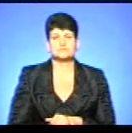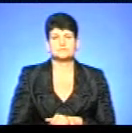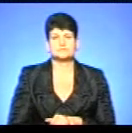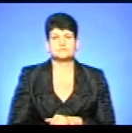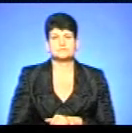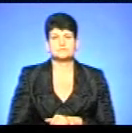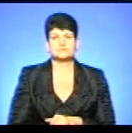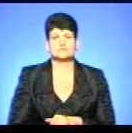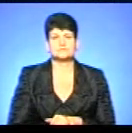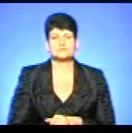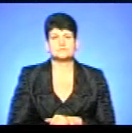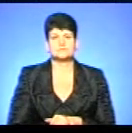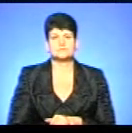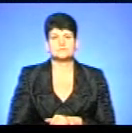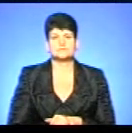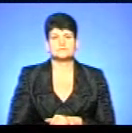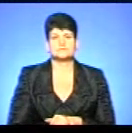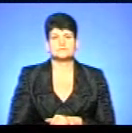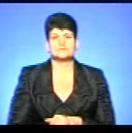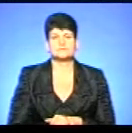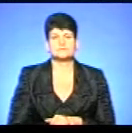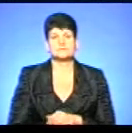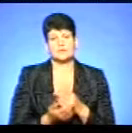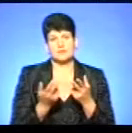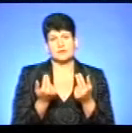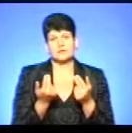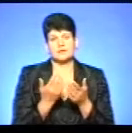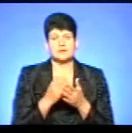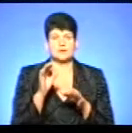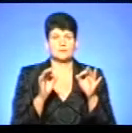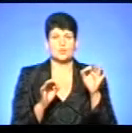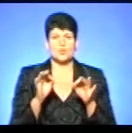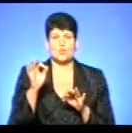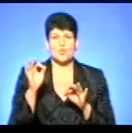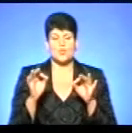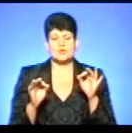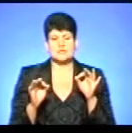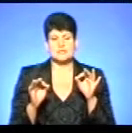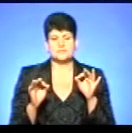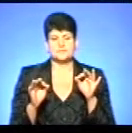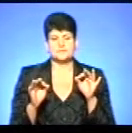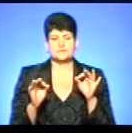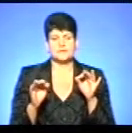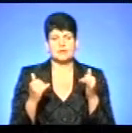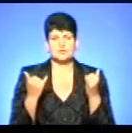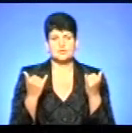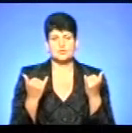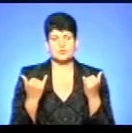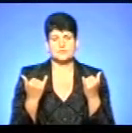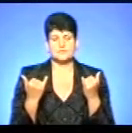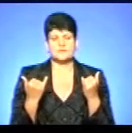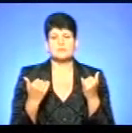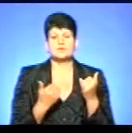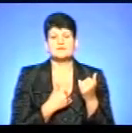Сільська місцевість? Так, така є пропорція. І на сьогодні я хотів би ще